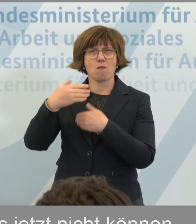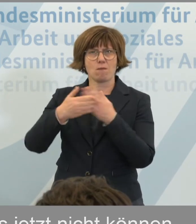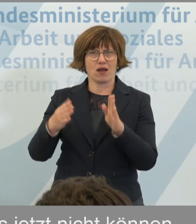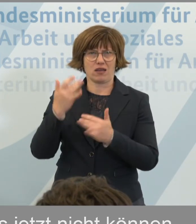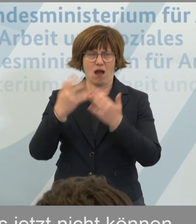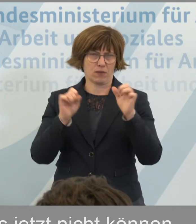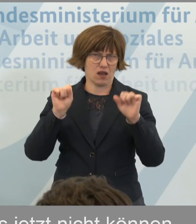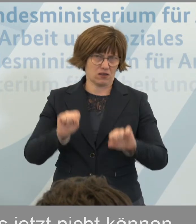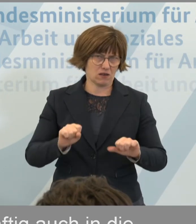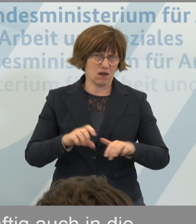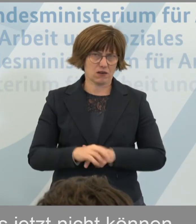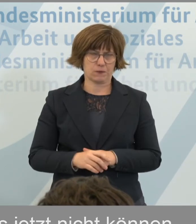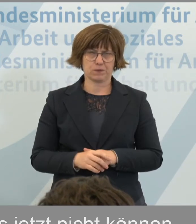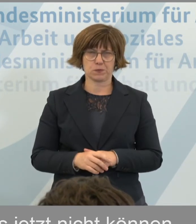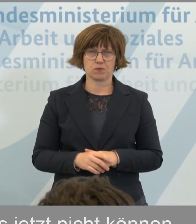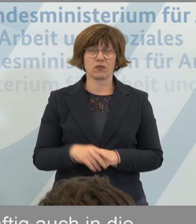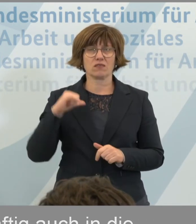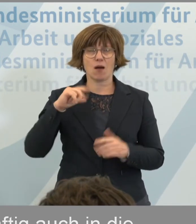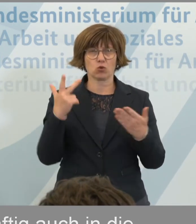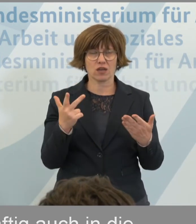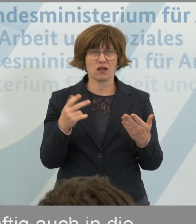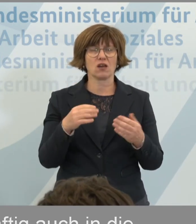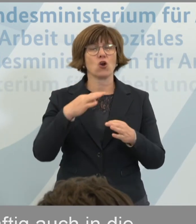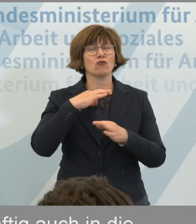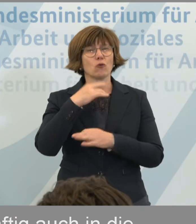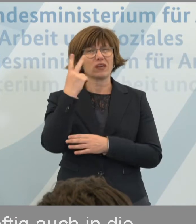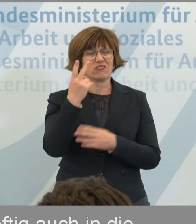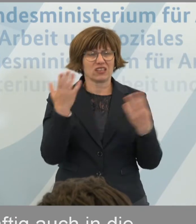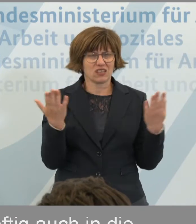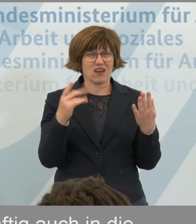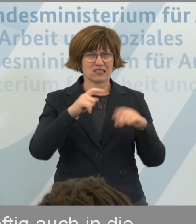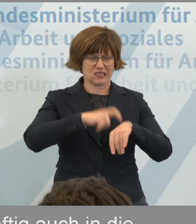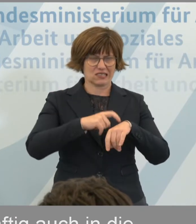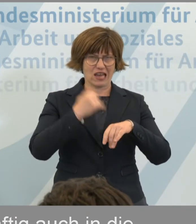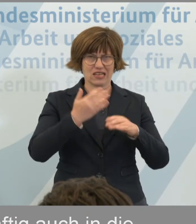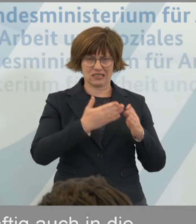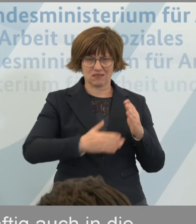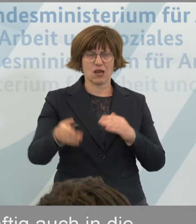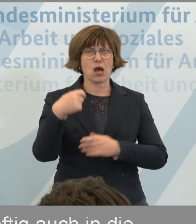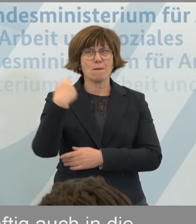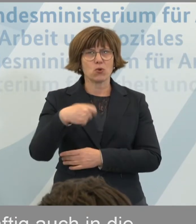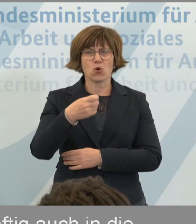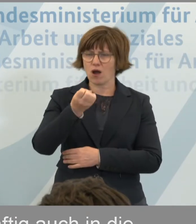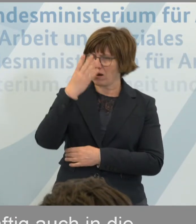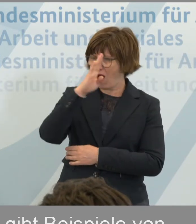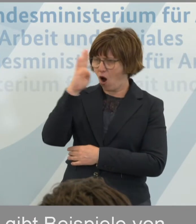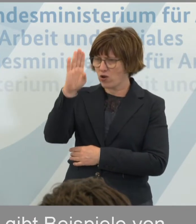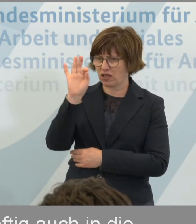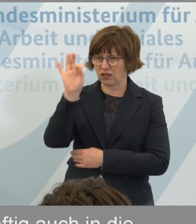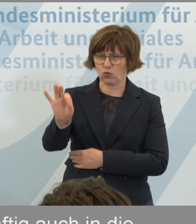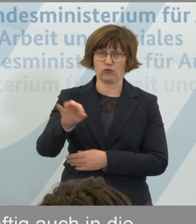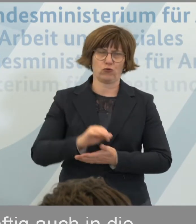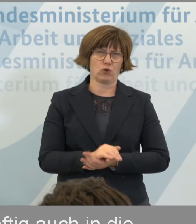werden können. Meine Damen und Herren, mir ist wichtig, dass wir in dieser Zeit den Bürgerinnen und Bürgern eine klare Orientierung geben.